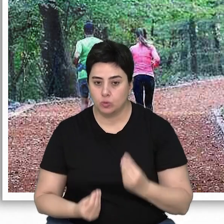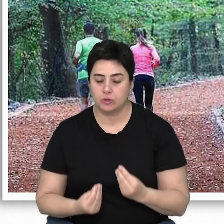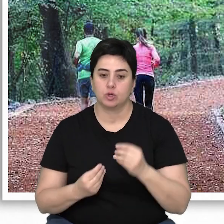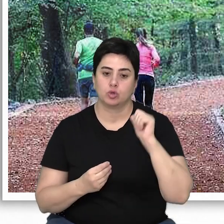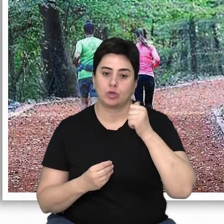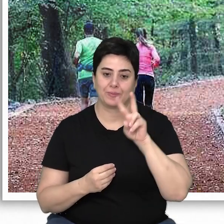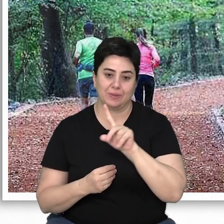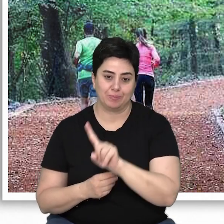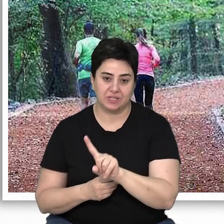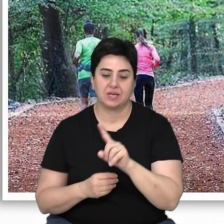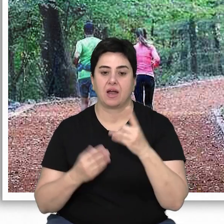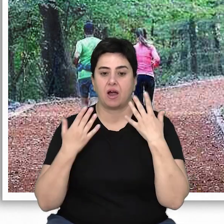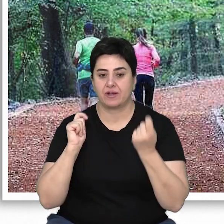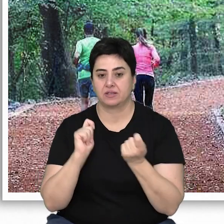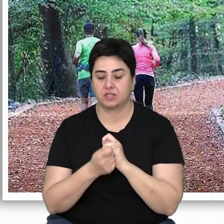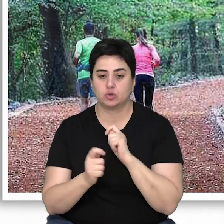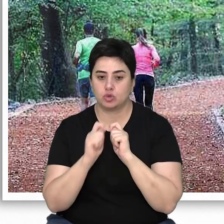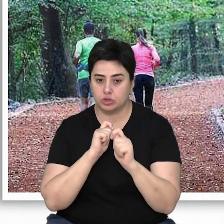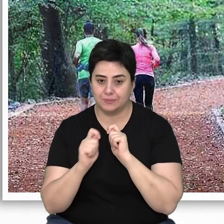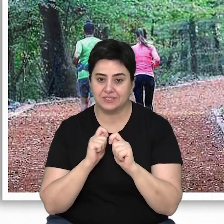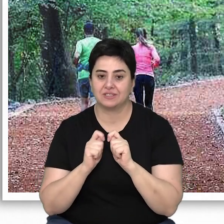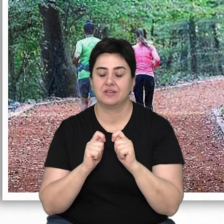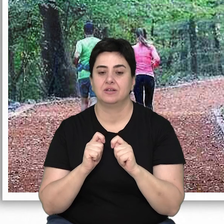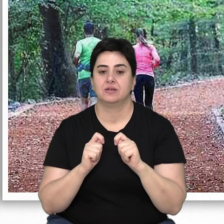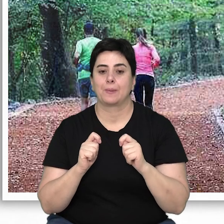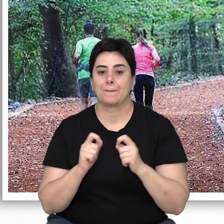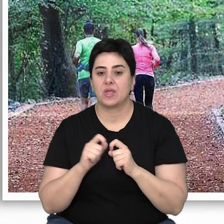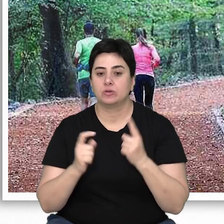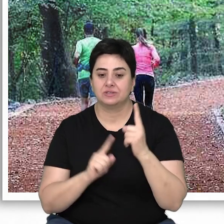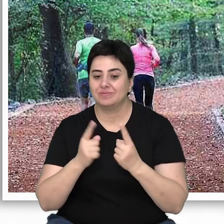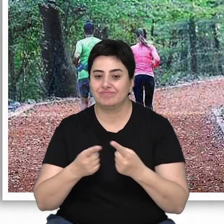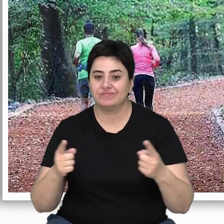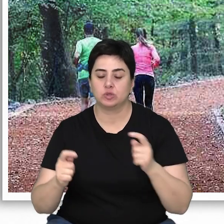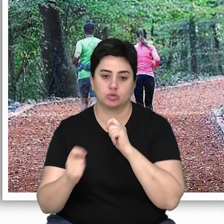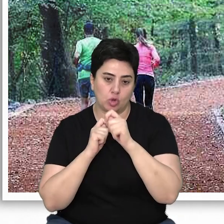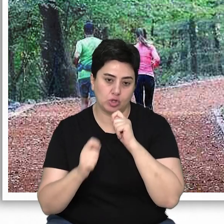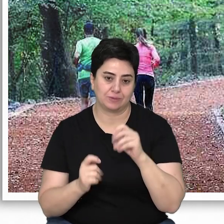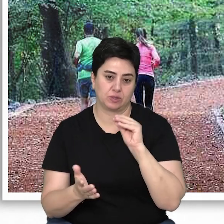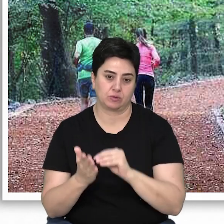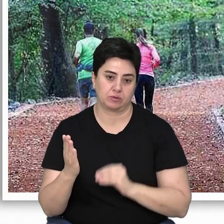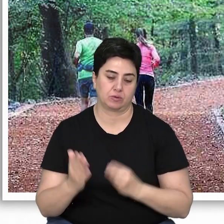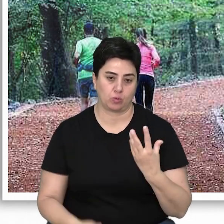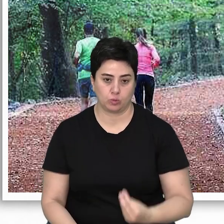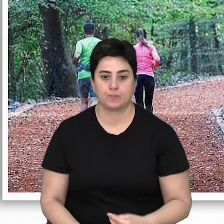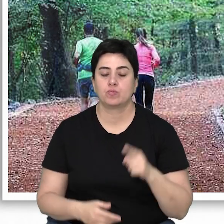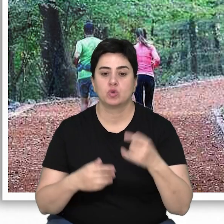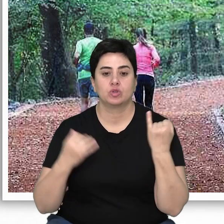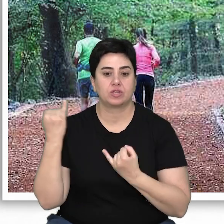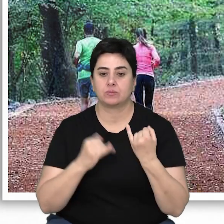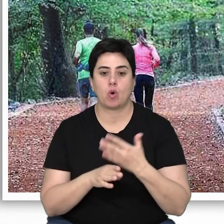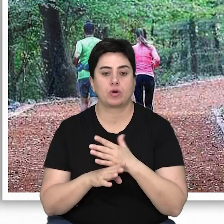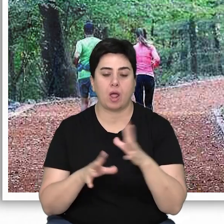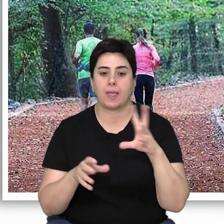gündem 21, iklim değişikliği sözleşmesi ve biyolojik çeşitlilik sözleşmesi. Bu tartışmaların